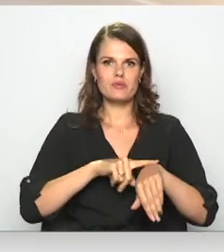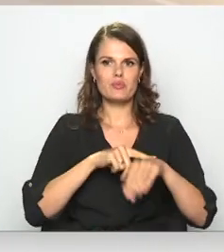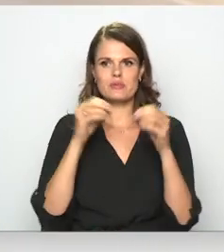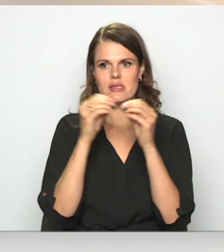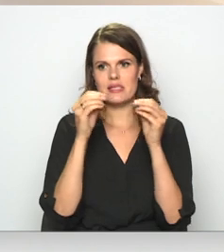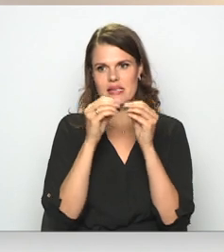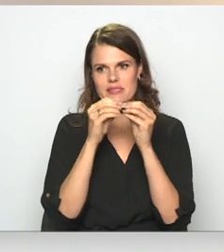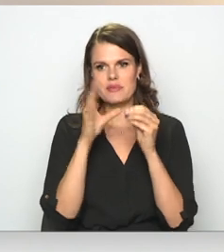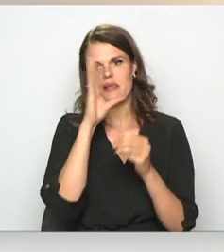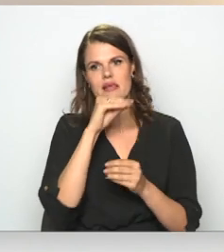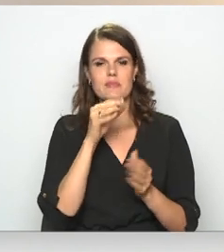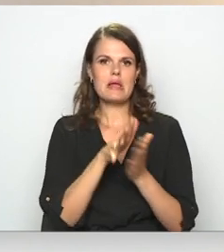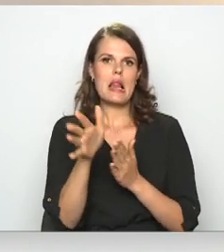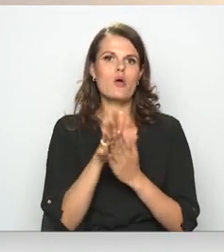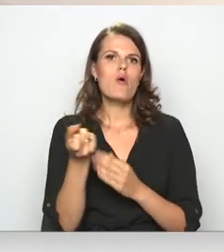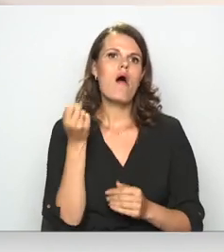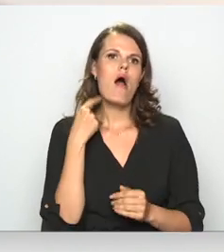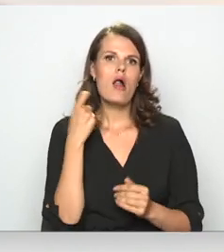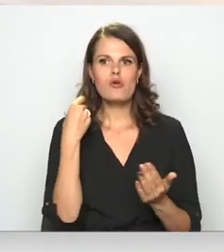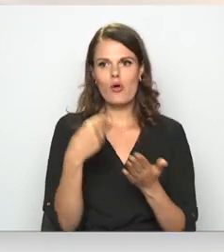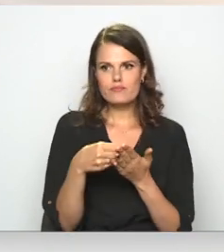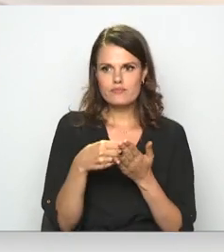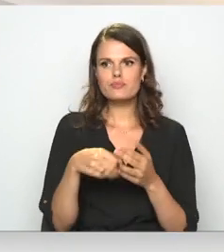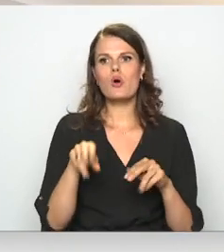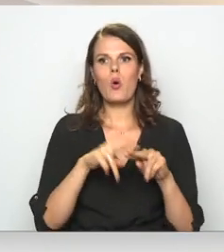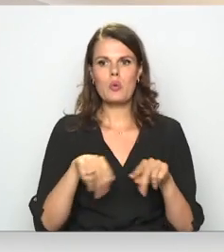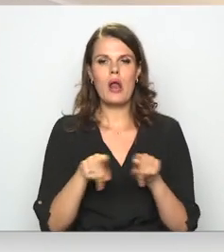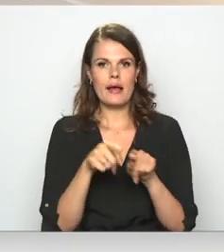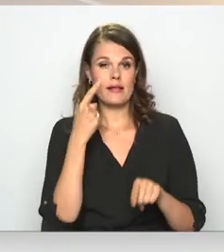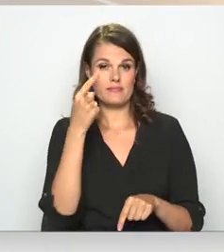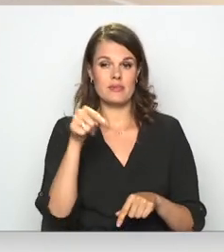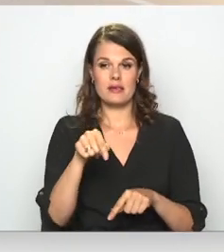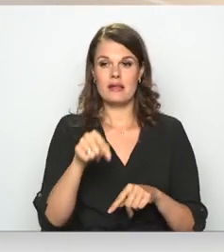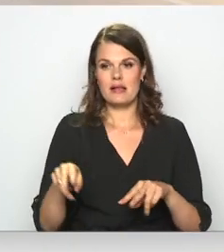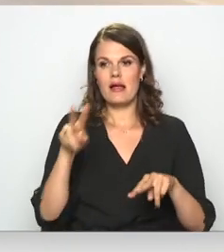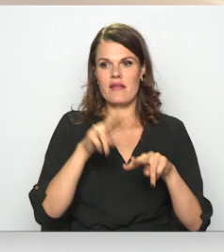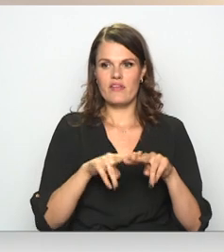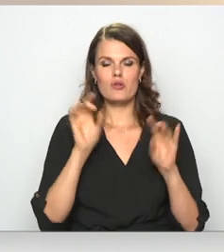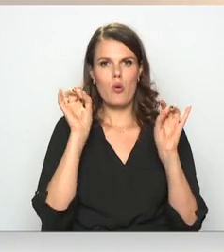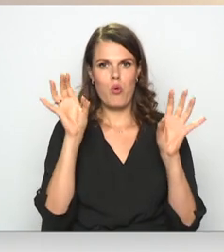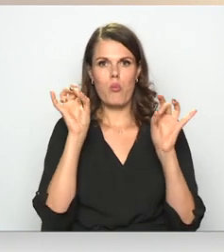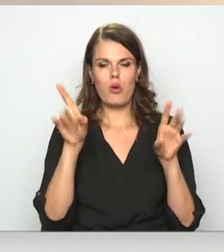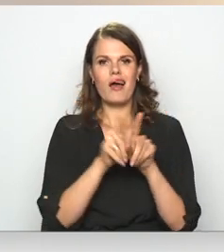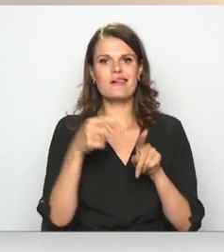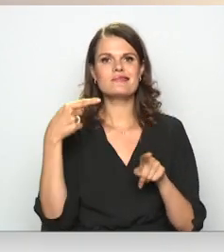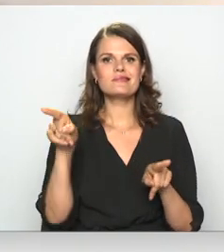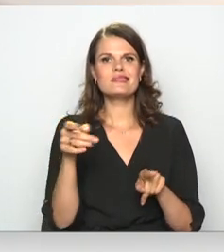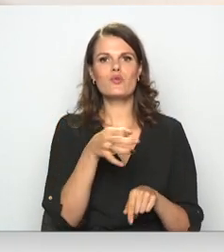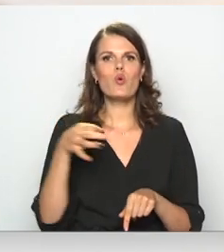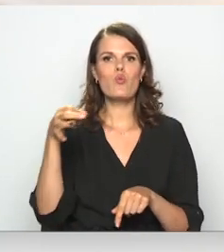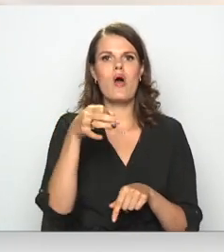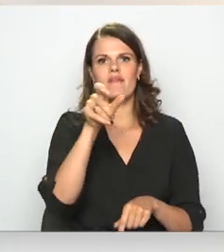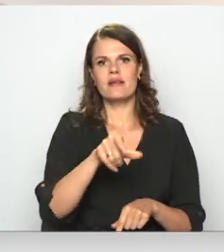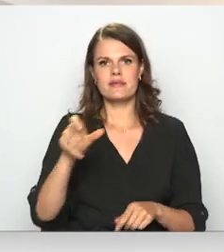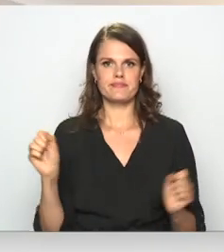ir iespējams gan iegādāties, gan lietot alkots, dzēriens. Esam pamanījuši to, ka šī viesa ir diezgan